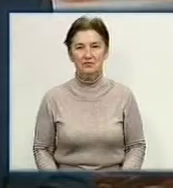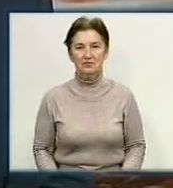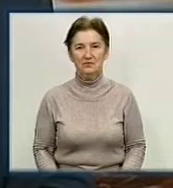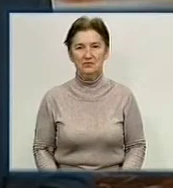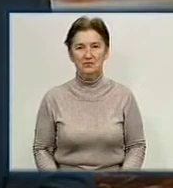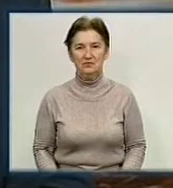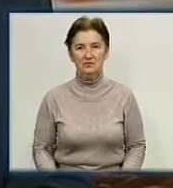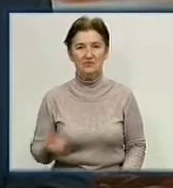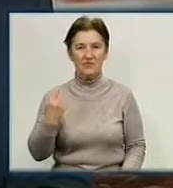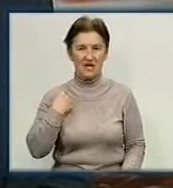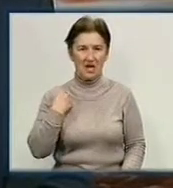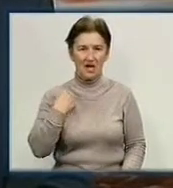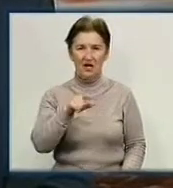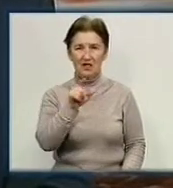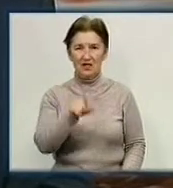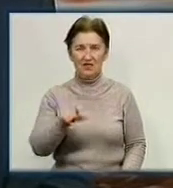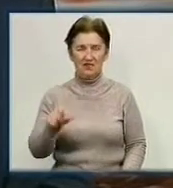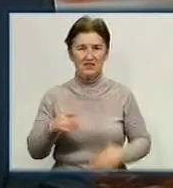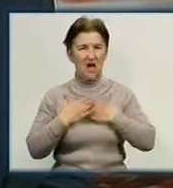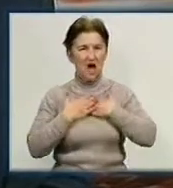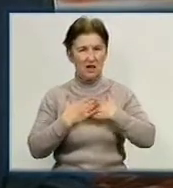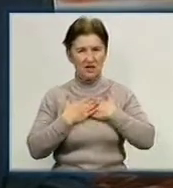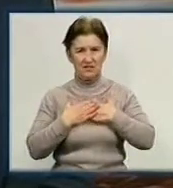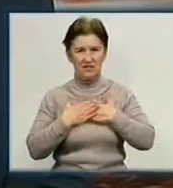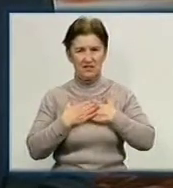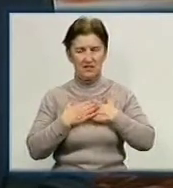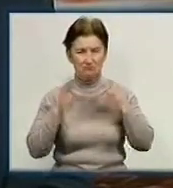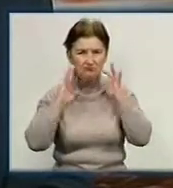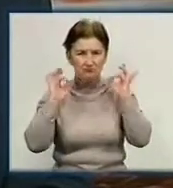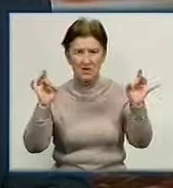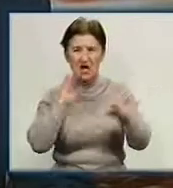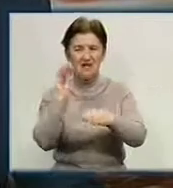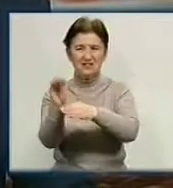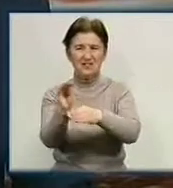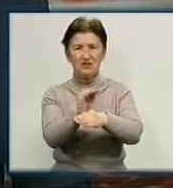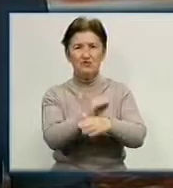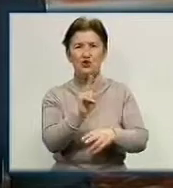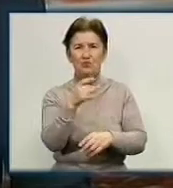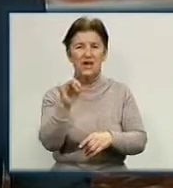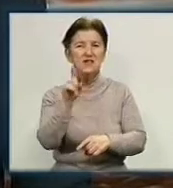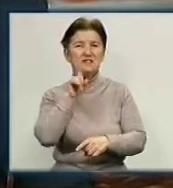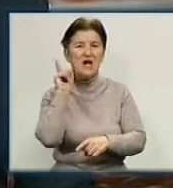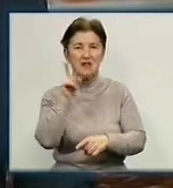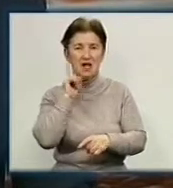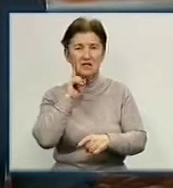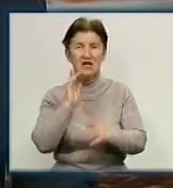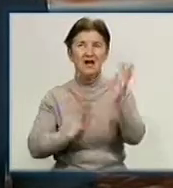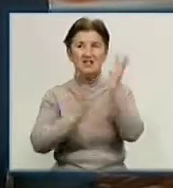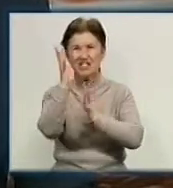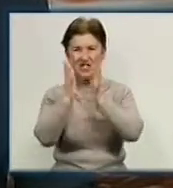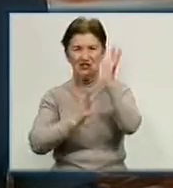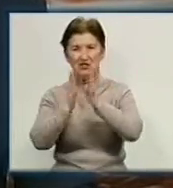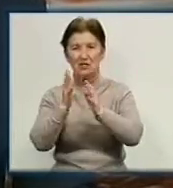Кіровоградські активісти б'ють на сполох, комунальників звинувачують у знищенні зелених насаджень. На проспекті